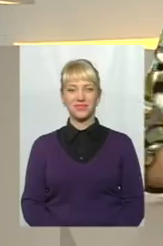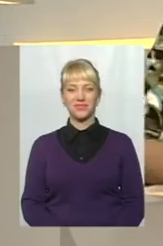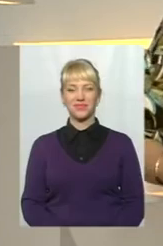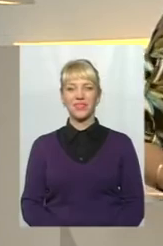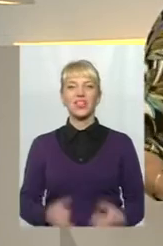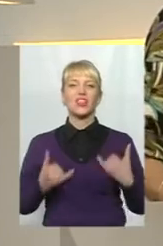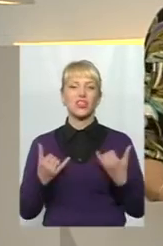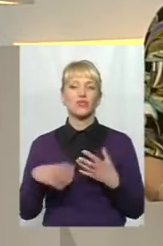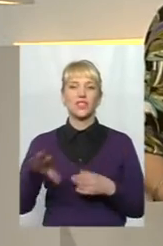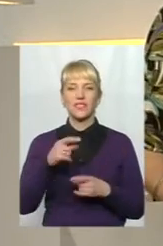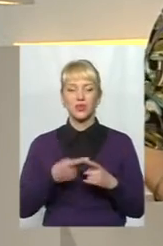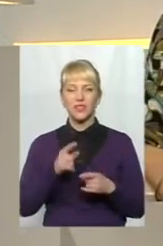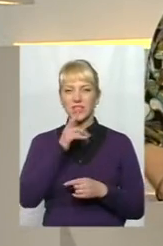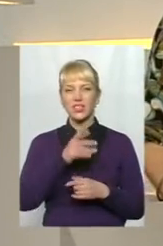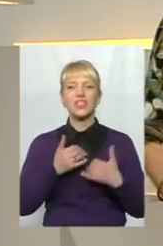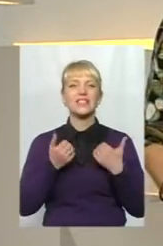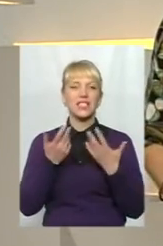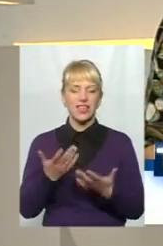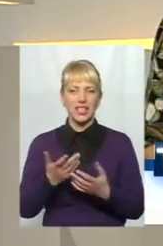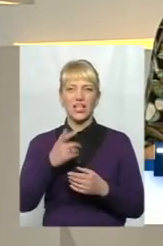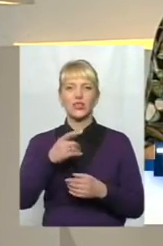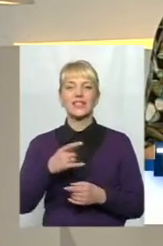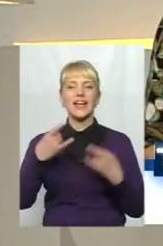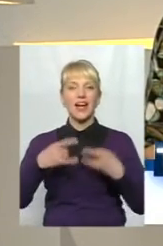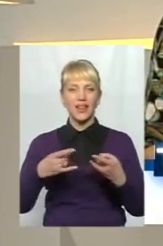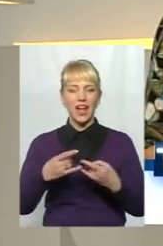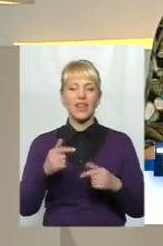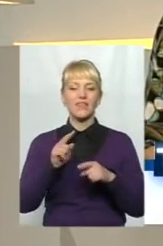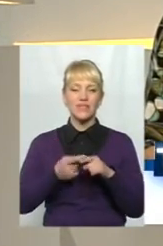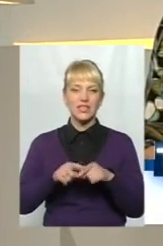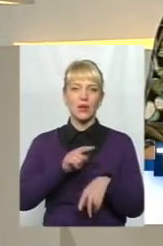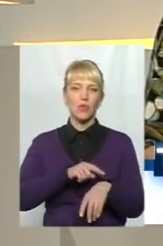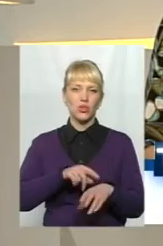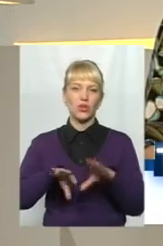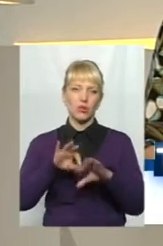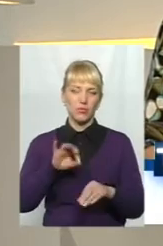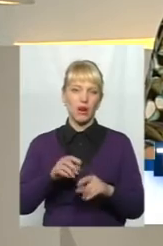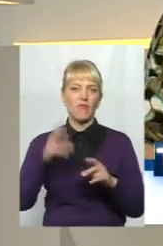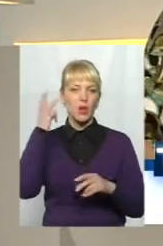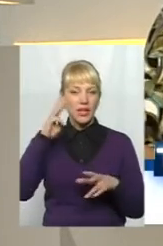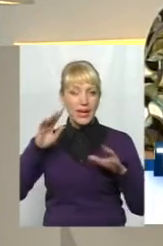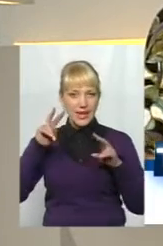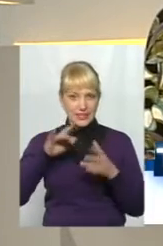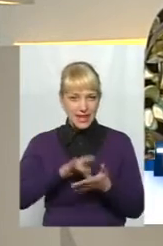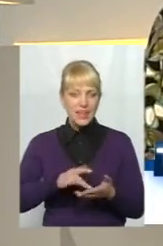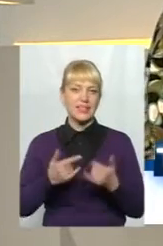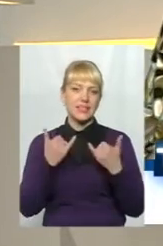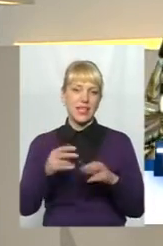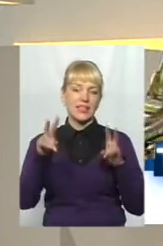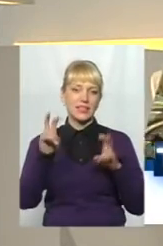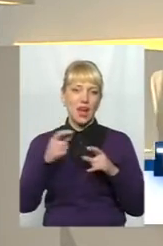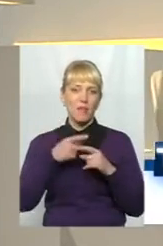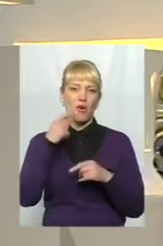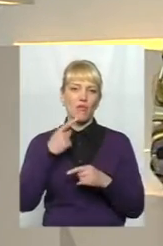Мої шанування усім, хто серед чималої кількості телеканалів у цій порі обрав саме поділя центру. На час я в прямому ефірі тема і нині